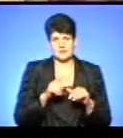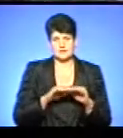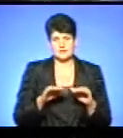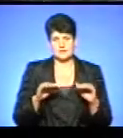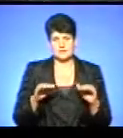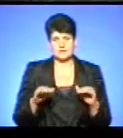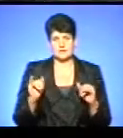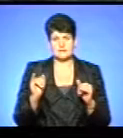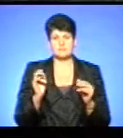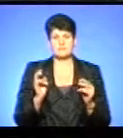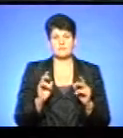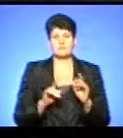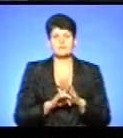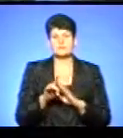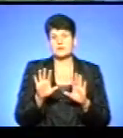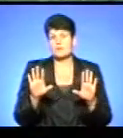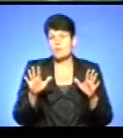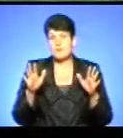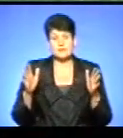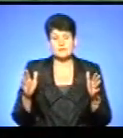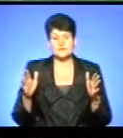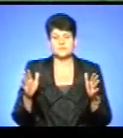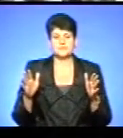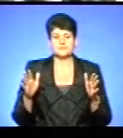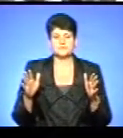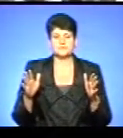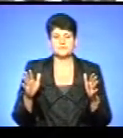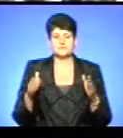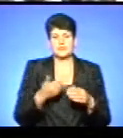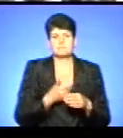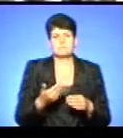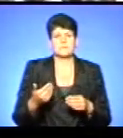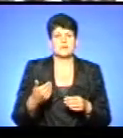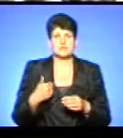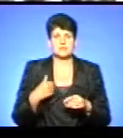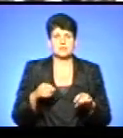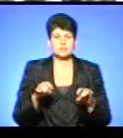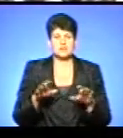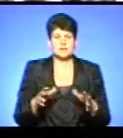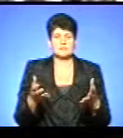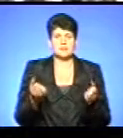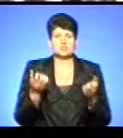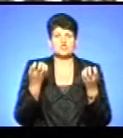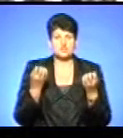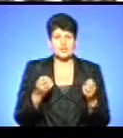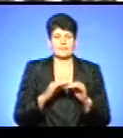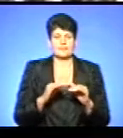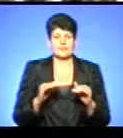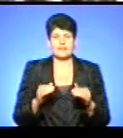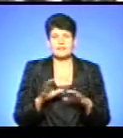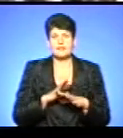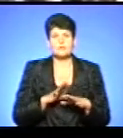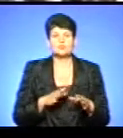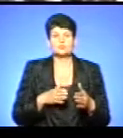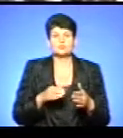І прийшов такий момент, що ми вирішили брати ще дітей, але вже не було